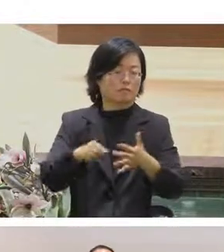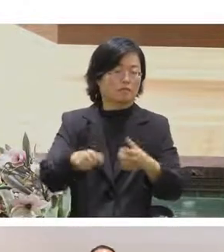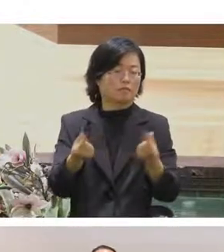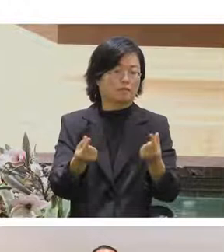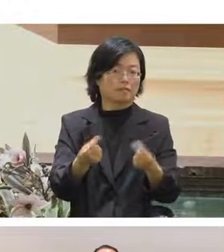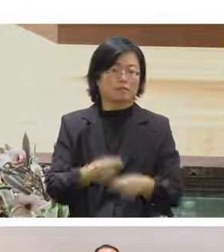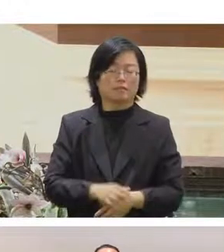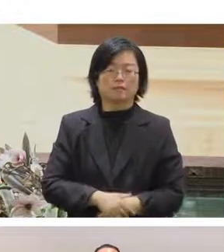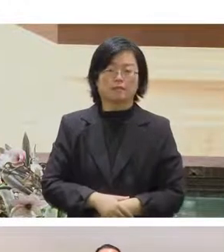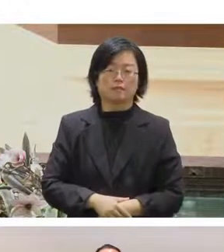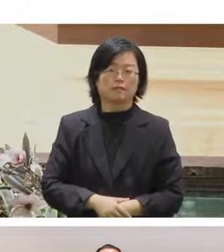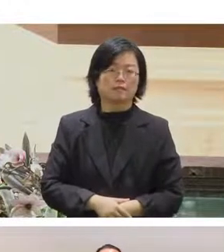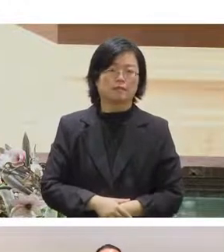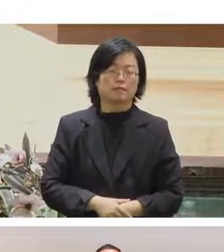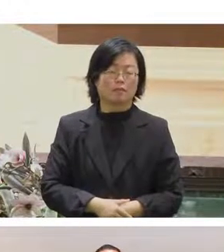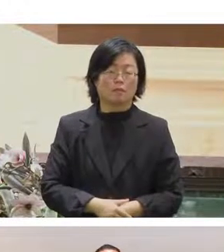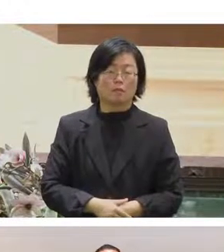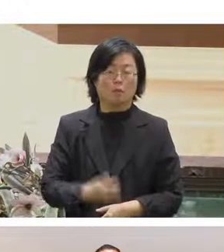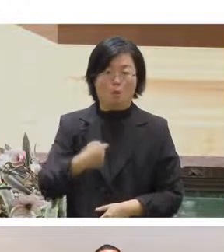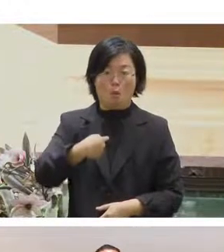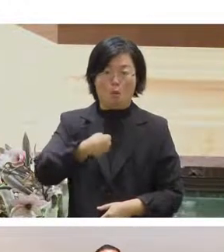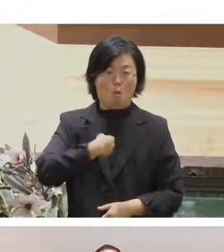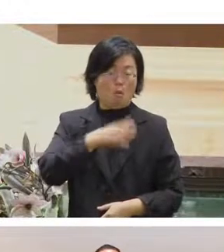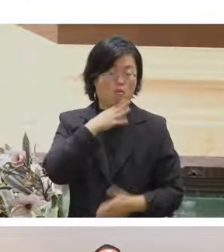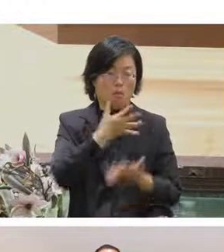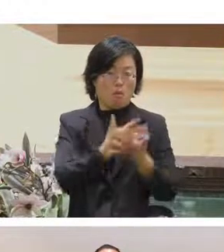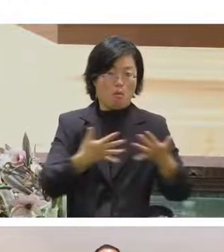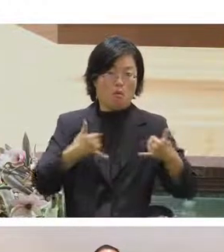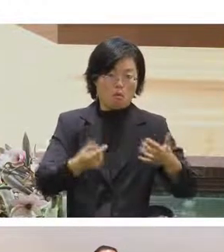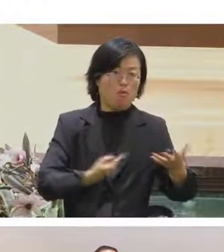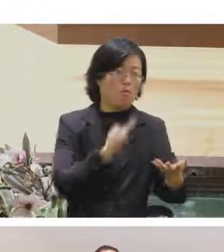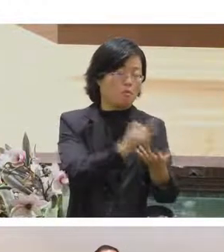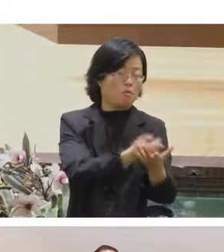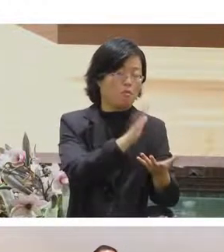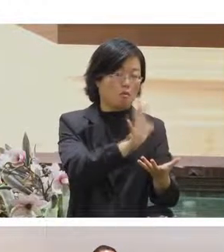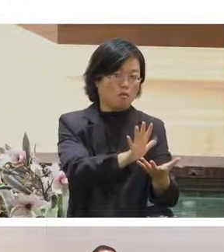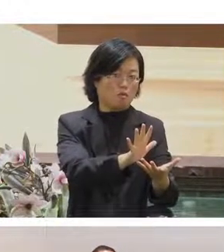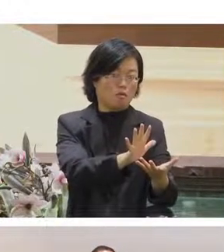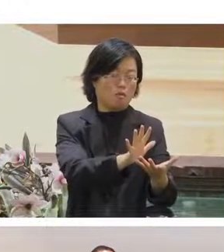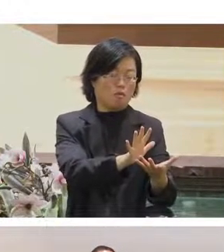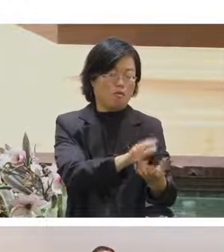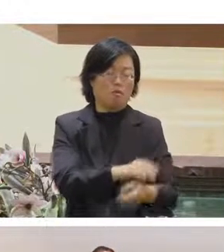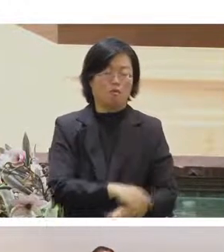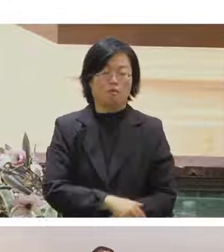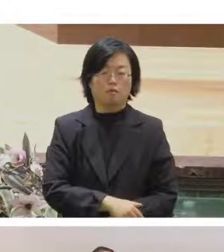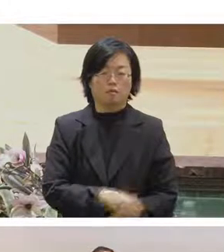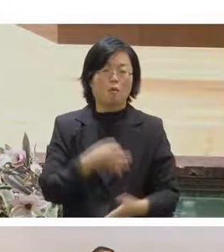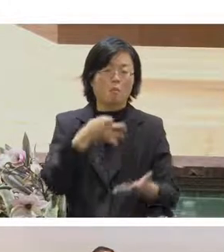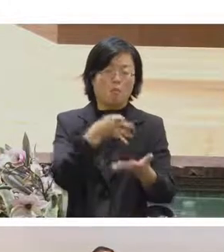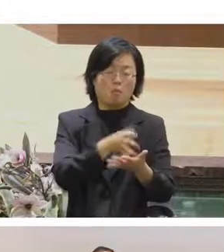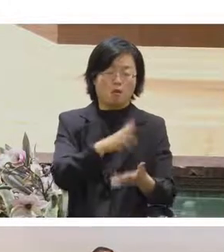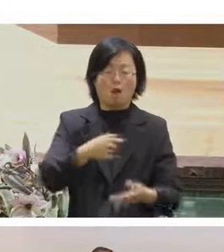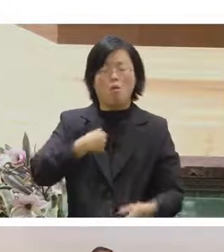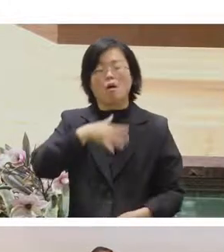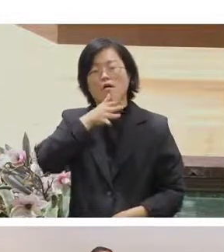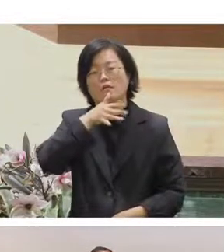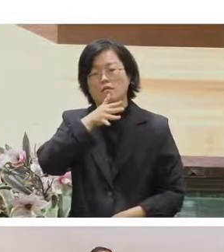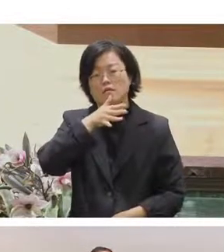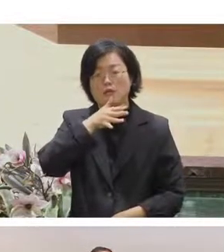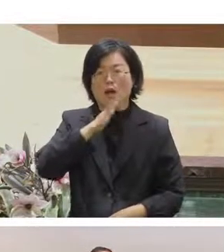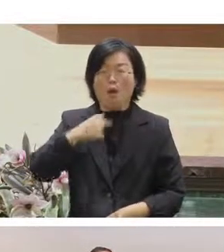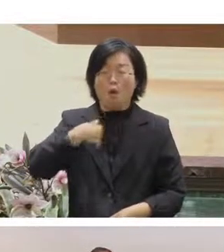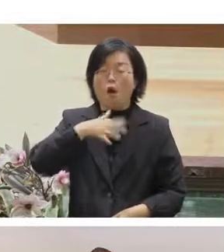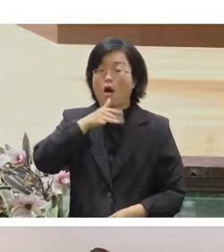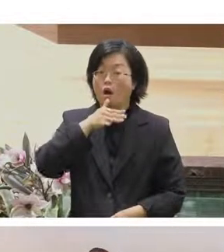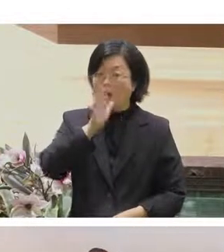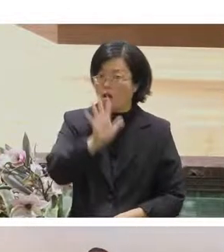的我舉個例子我是線上的參與者然後透過Google Meet進去然後我講話那我要聽到我的聲